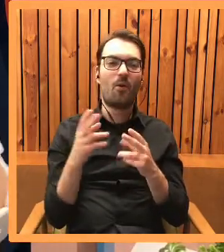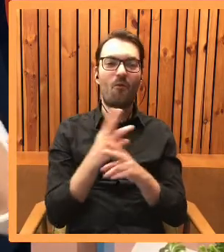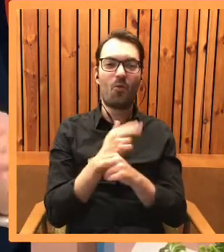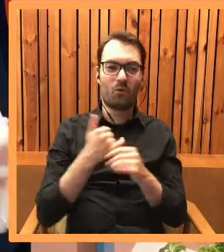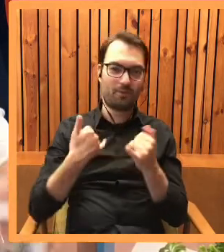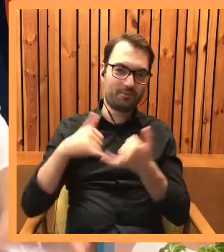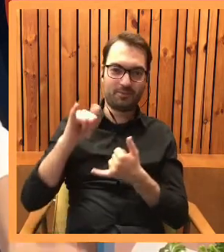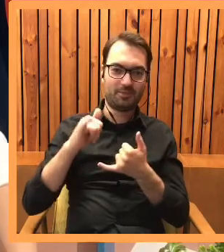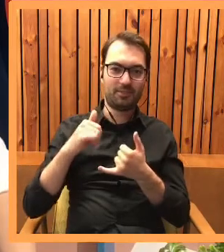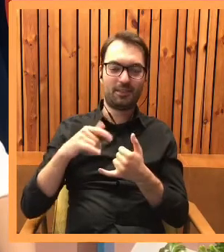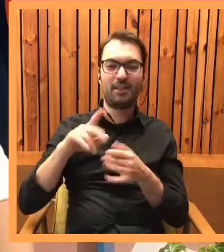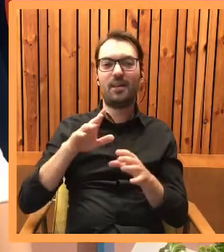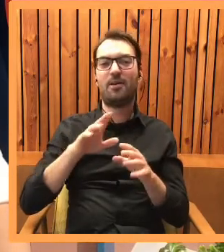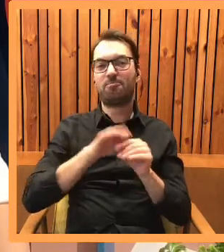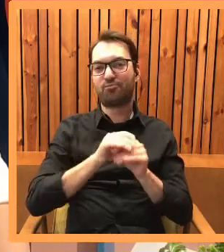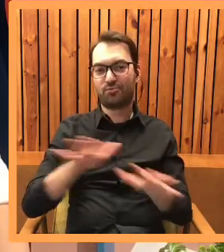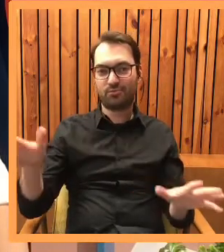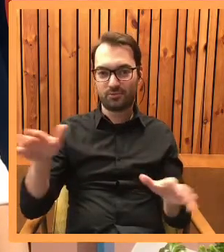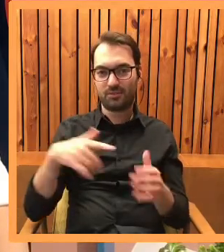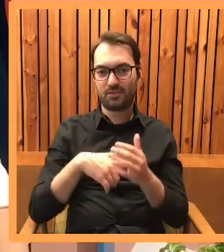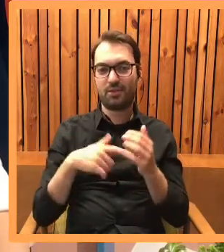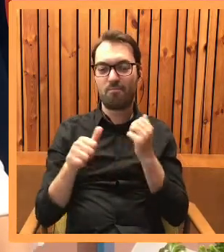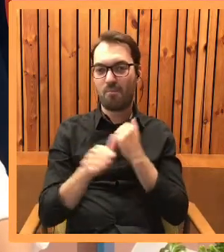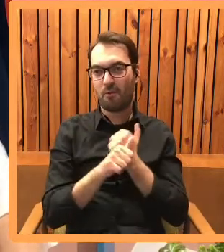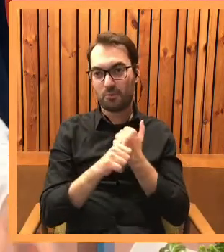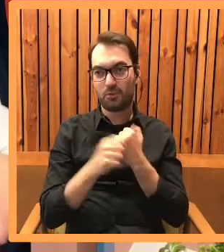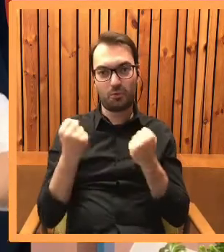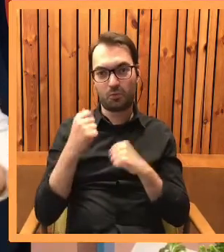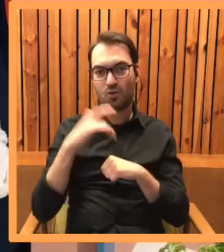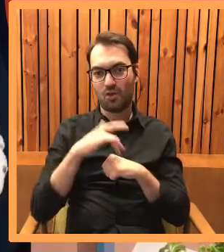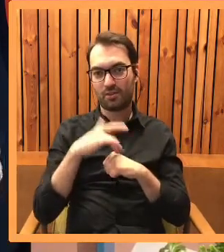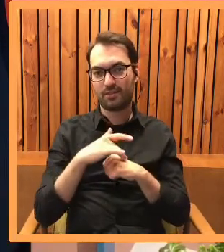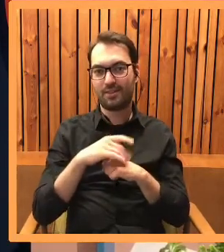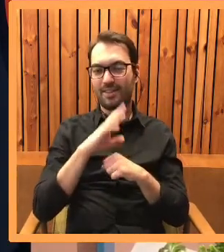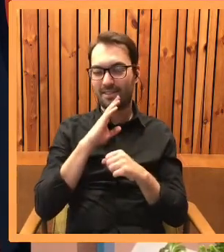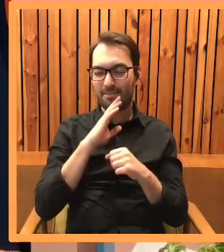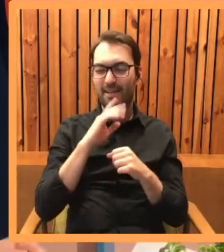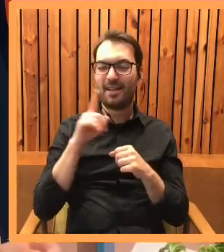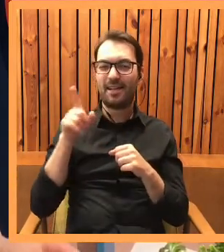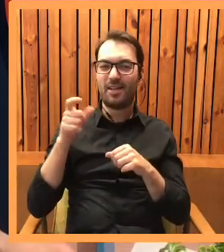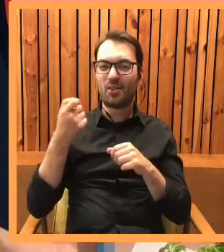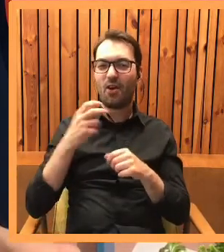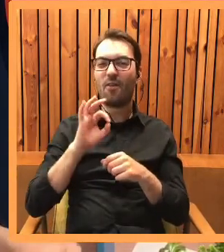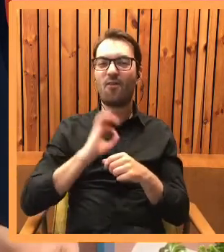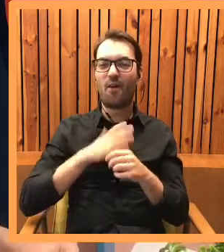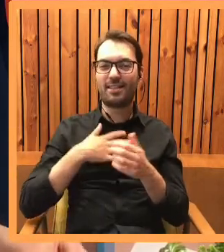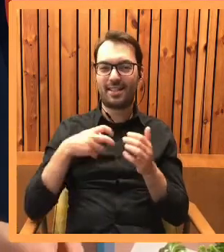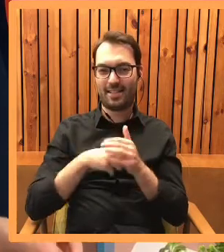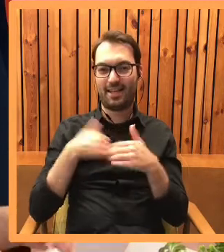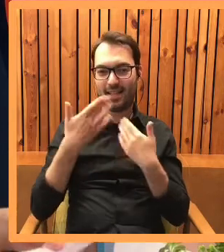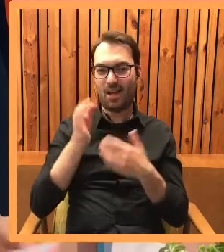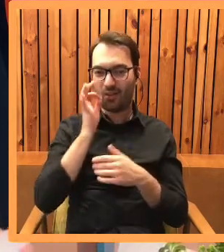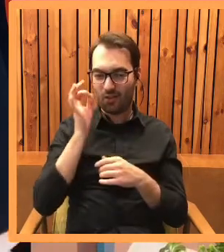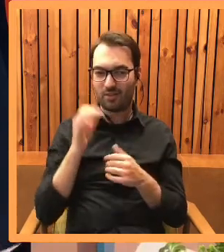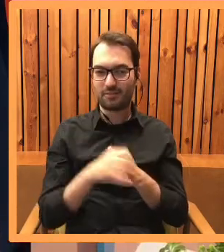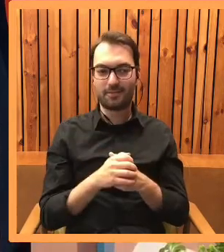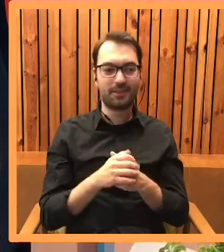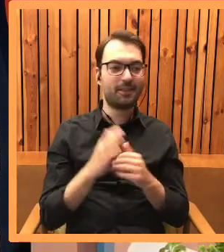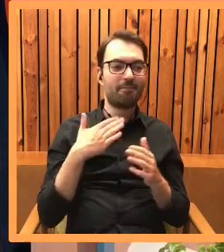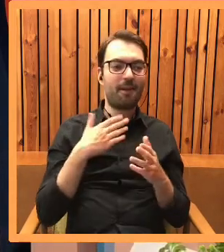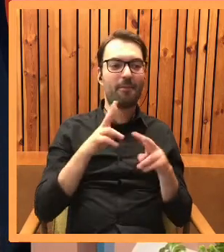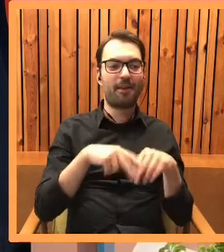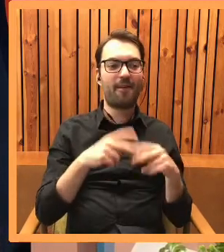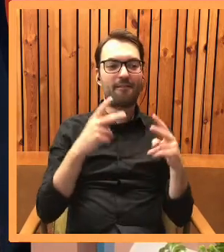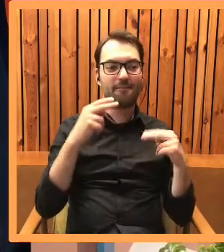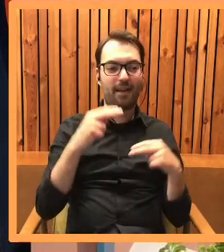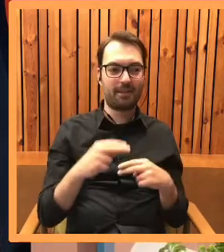zrzuca na pracę Alicji, co powoduje też bardzo konkretne konsekwencje. Więc słuchaj, musiałaś obdzielić bohatera też swoimi cechami. Mam kolejne fragmenty,